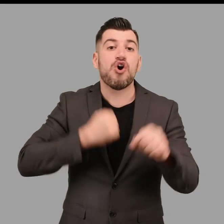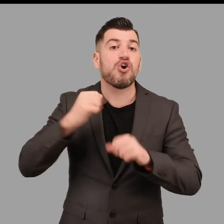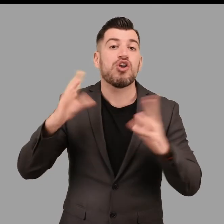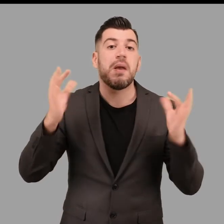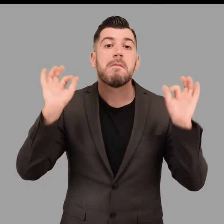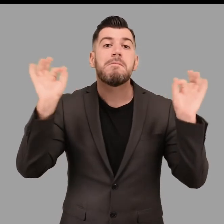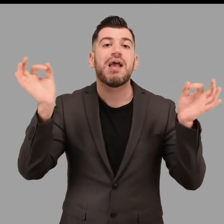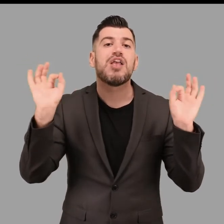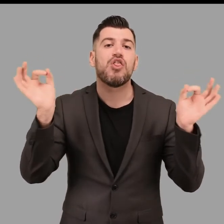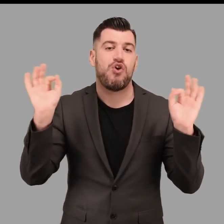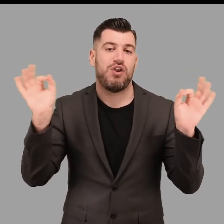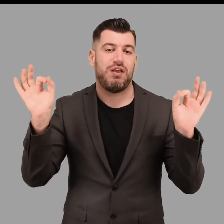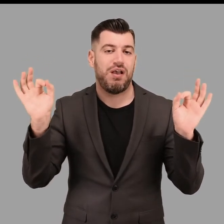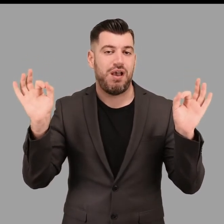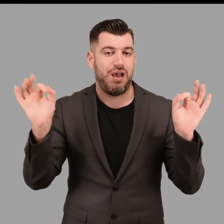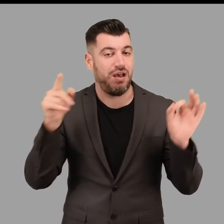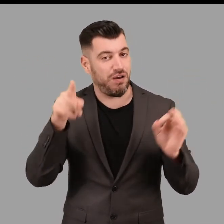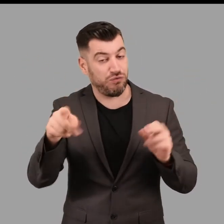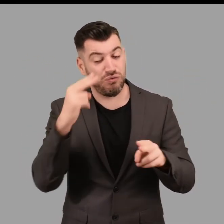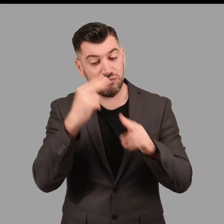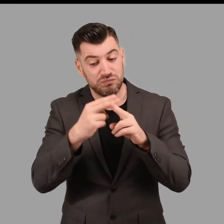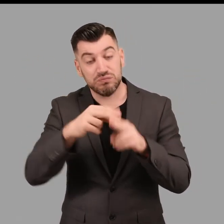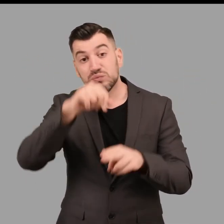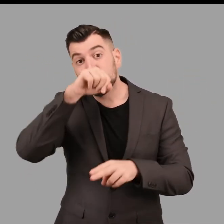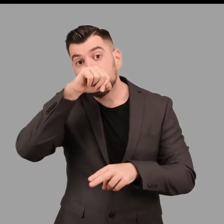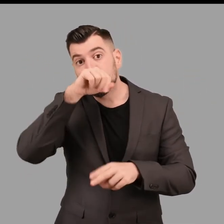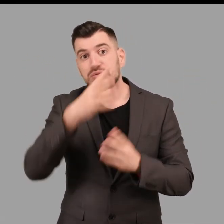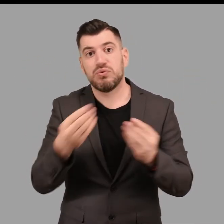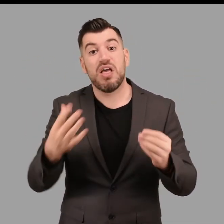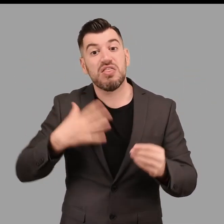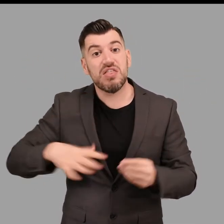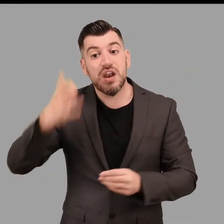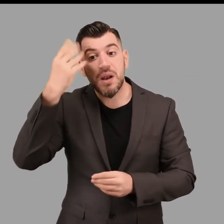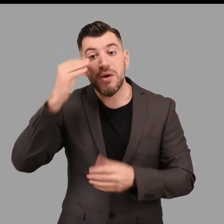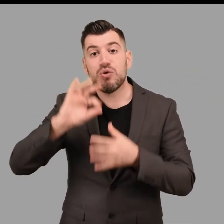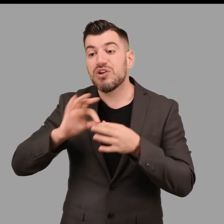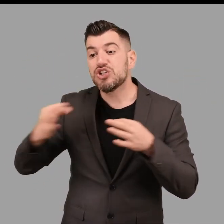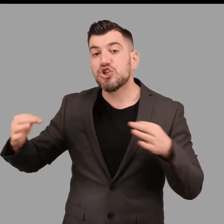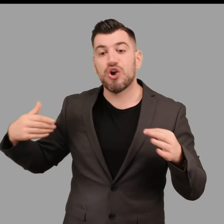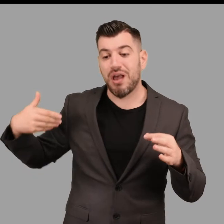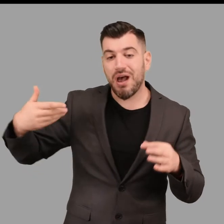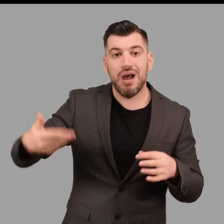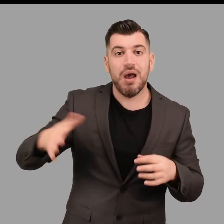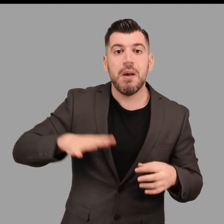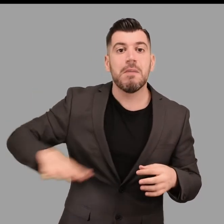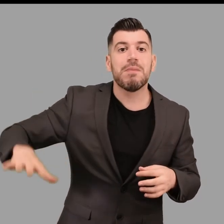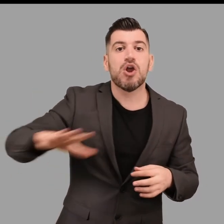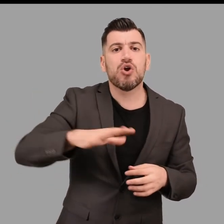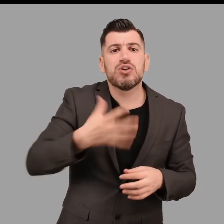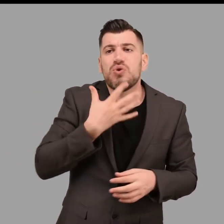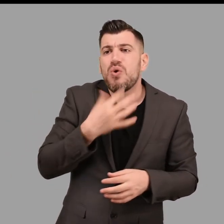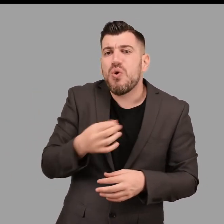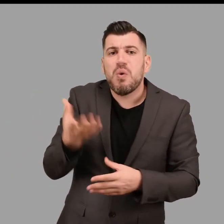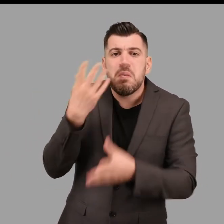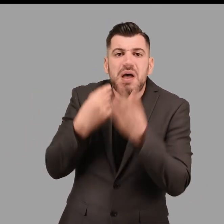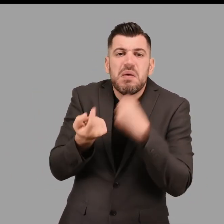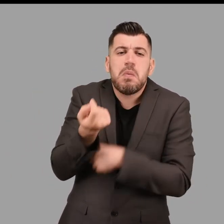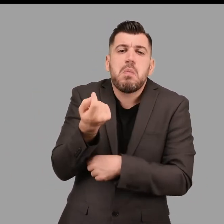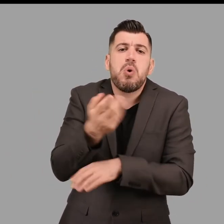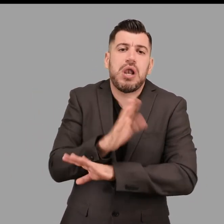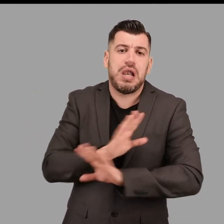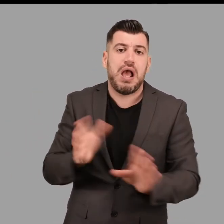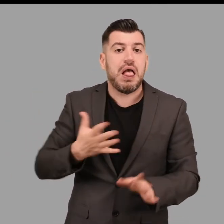ιδιαίτερα σημαντικά για την περιοχή και την πόλη Θα ήθελα να πληροφορηθώ για την ιστορική εξέλιξη της περιοχής γιατί γνωρίζουμε πολύ λίγα